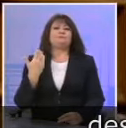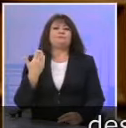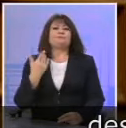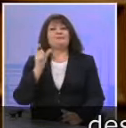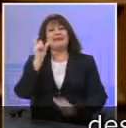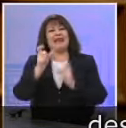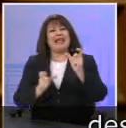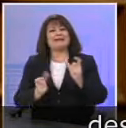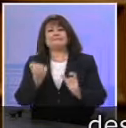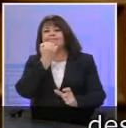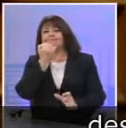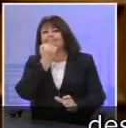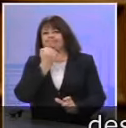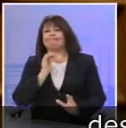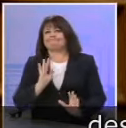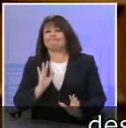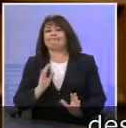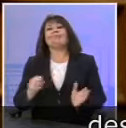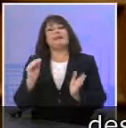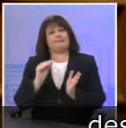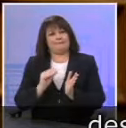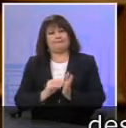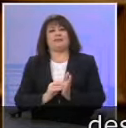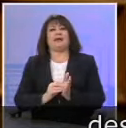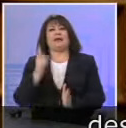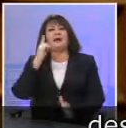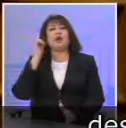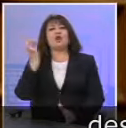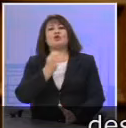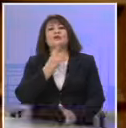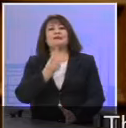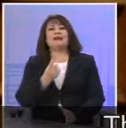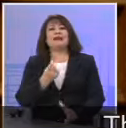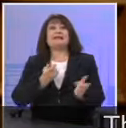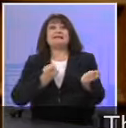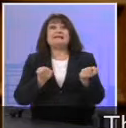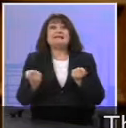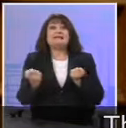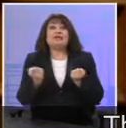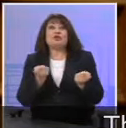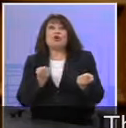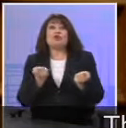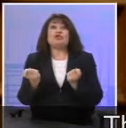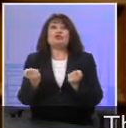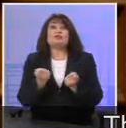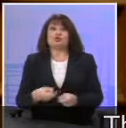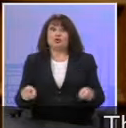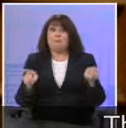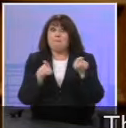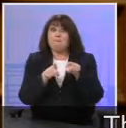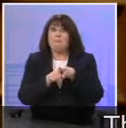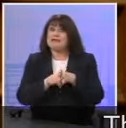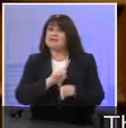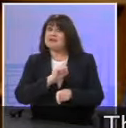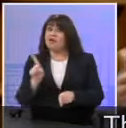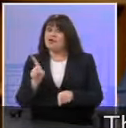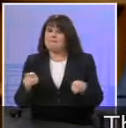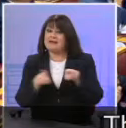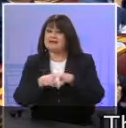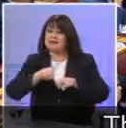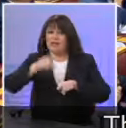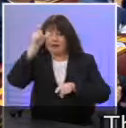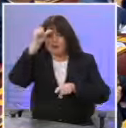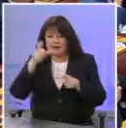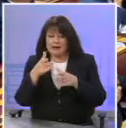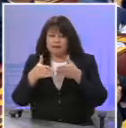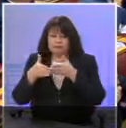λεκτικές αστοχίες, επανέρχονται σε μια λογική που λέει συντονισμένες περιπολίες, δεν μιλούν για κοινές περιπολίες. Και να σας πω